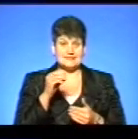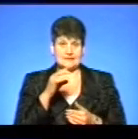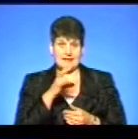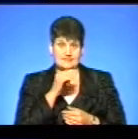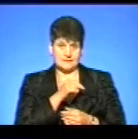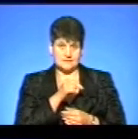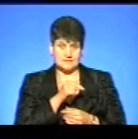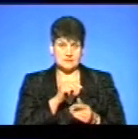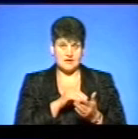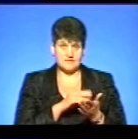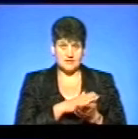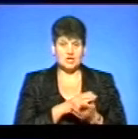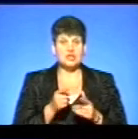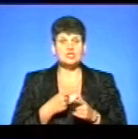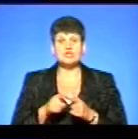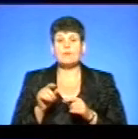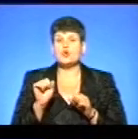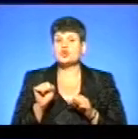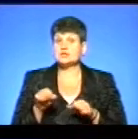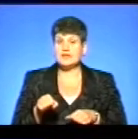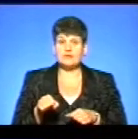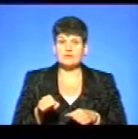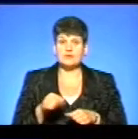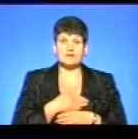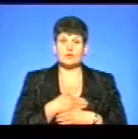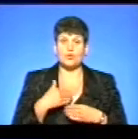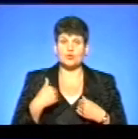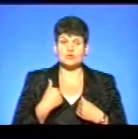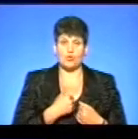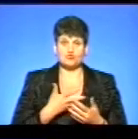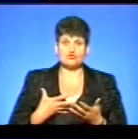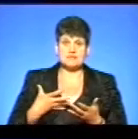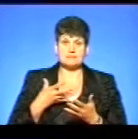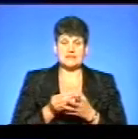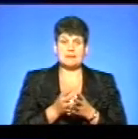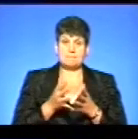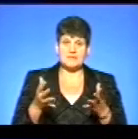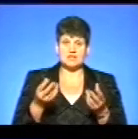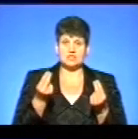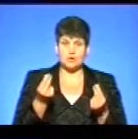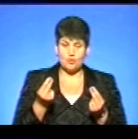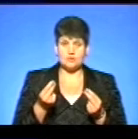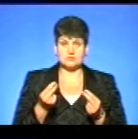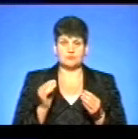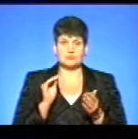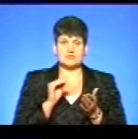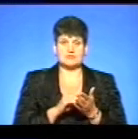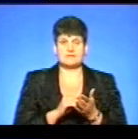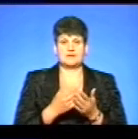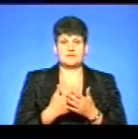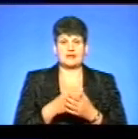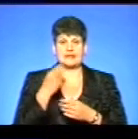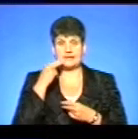непокритий стенд, чи можливо він каже, що я не хочу, а я хочу заплатити більше коштів, і поставити його, наприклад,